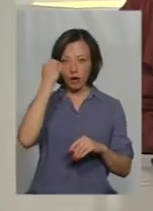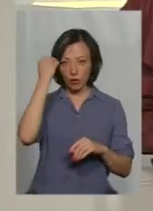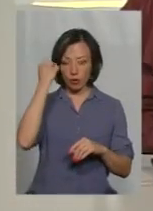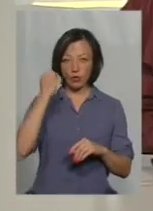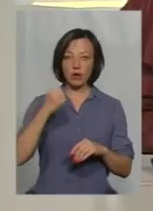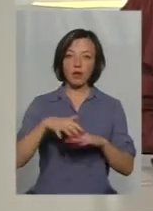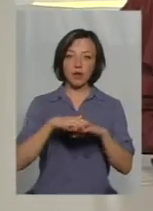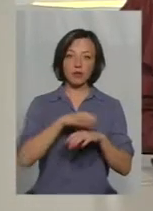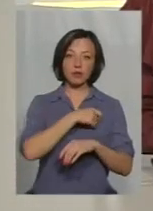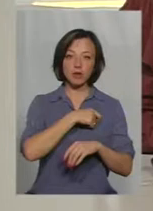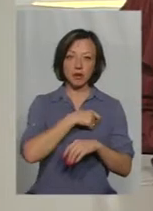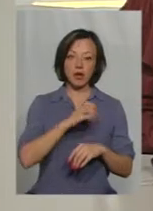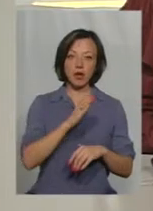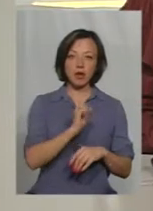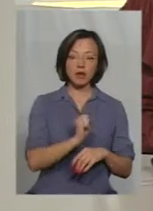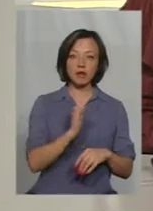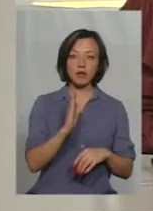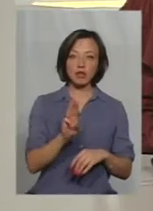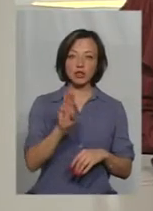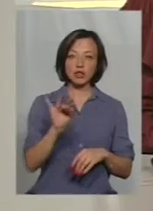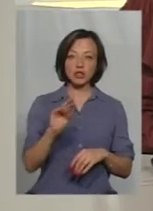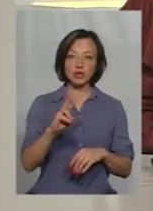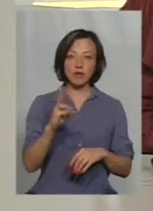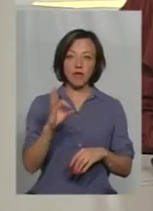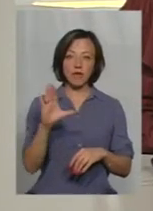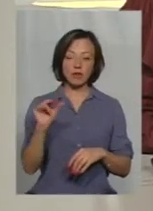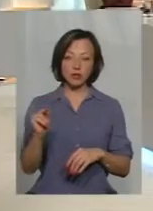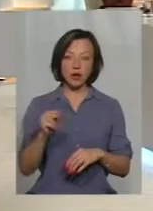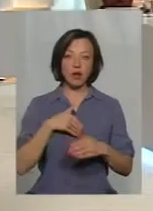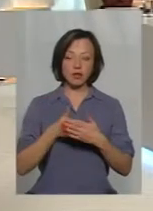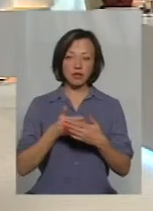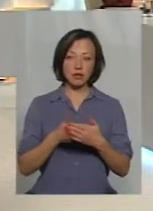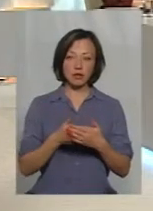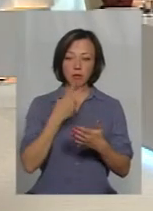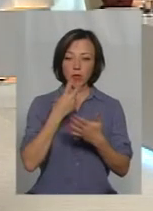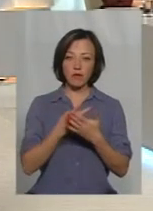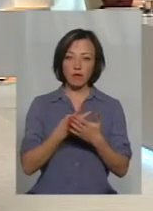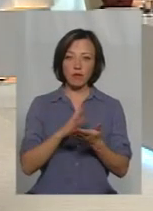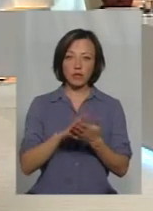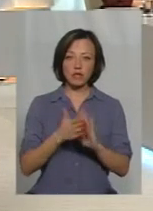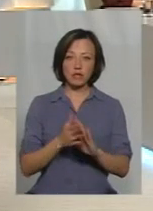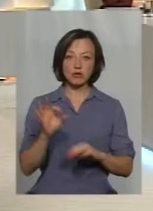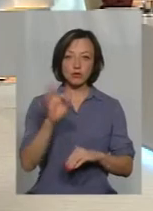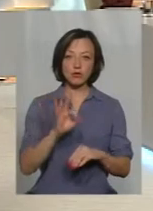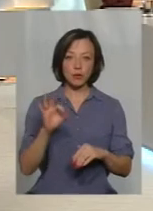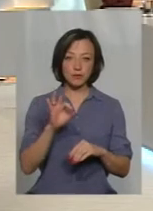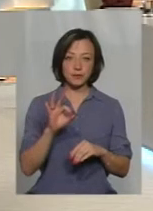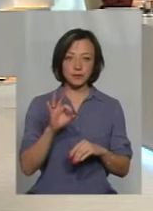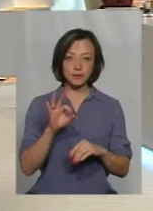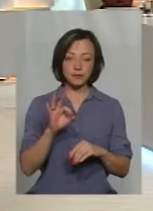народному депутату Андрію Васильовичу Шинковичу, тому що він досить активно проявив позицію щодо